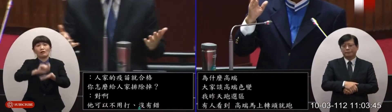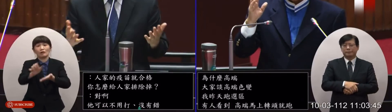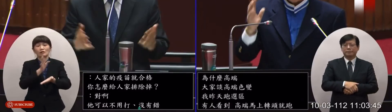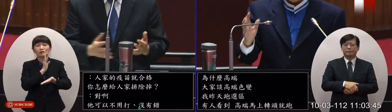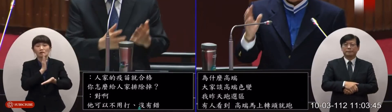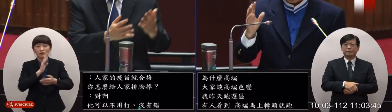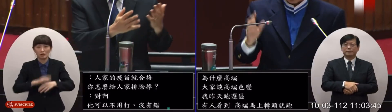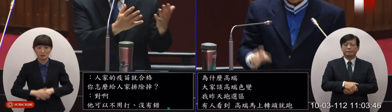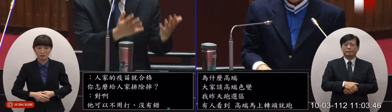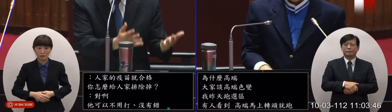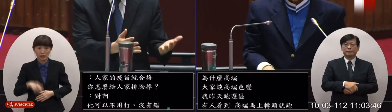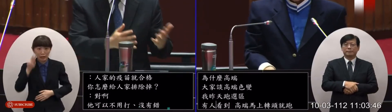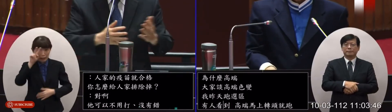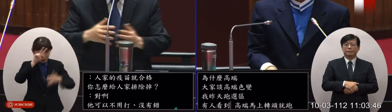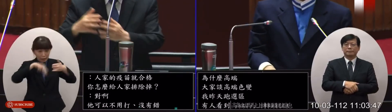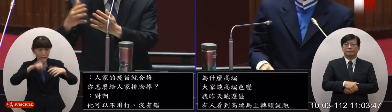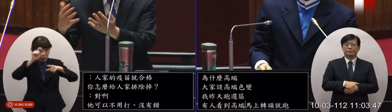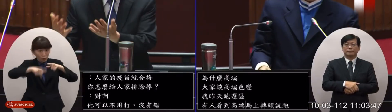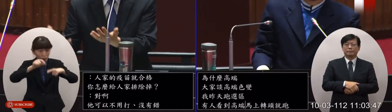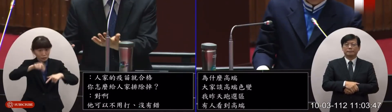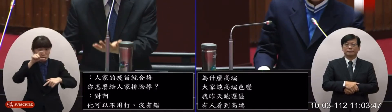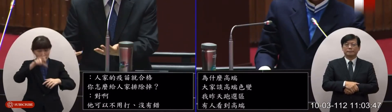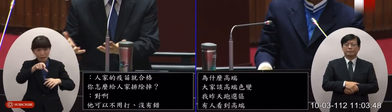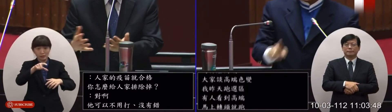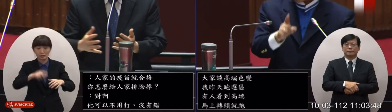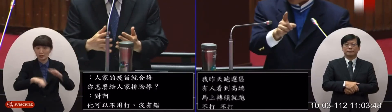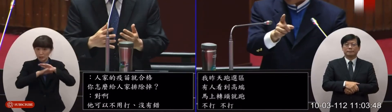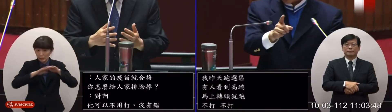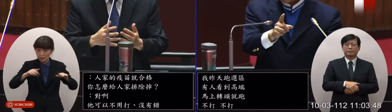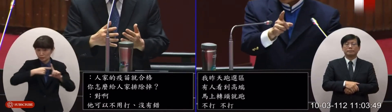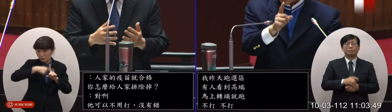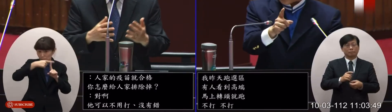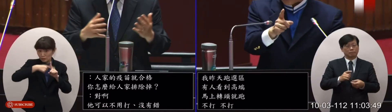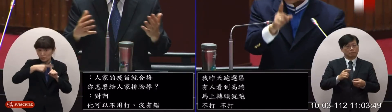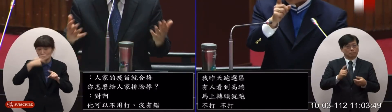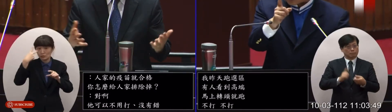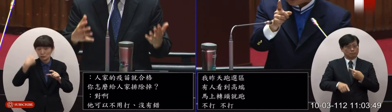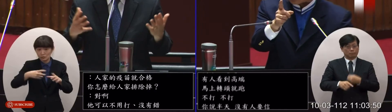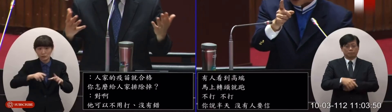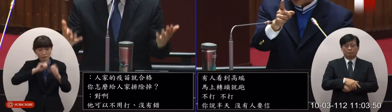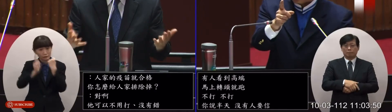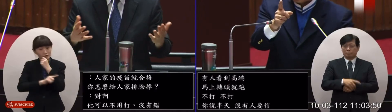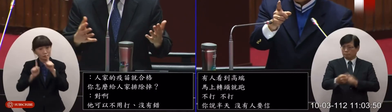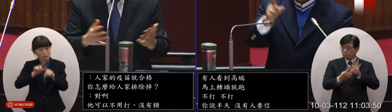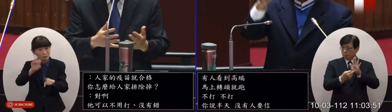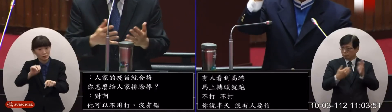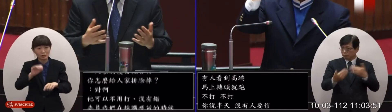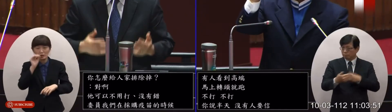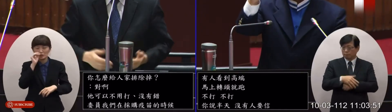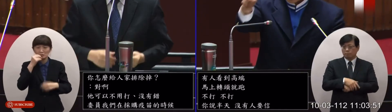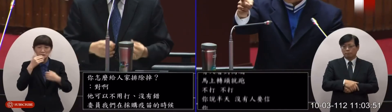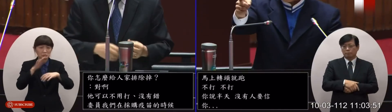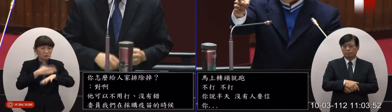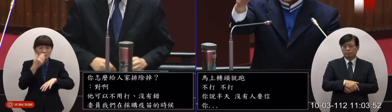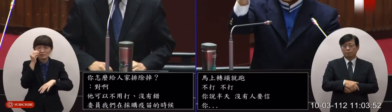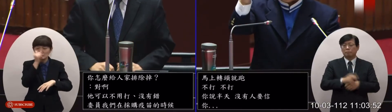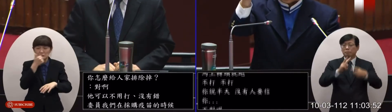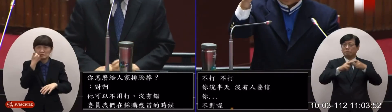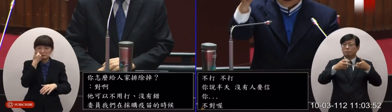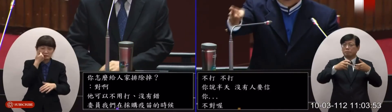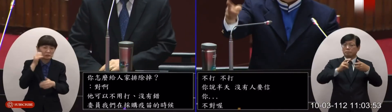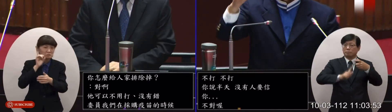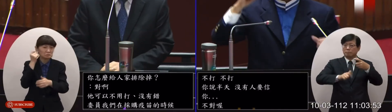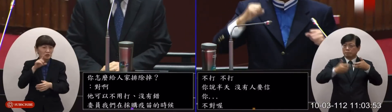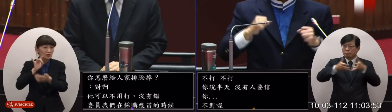開招標就是看它的安全性跟有效性我們不會有特別的排除學部長